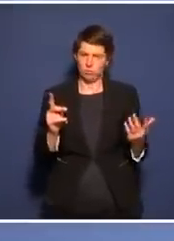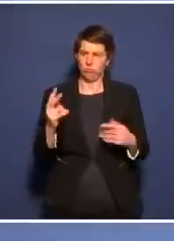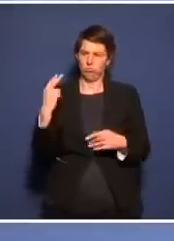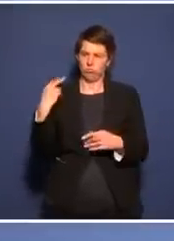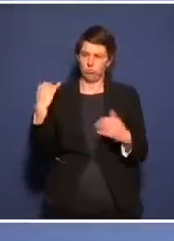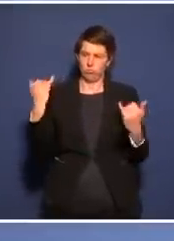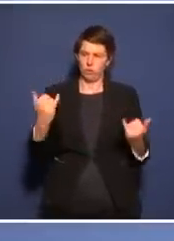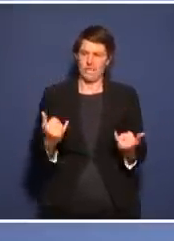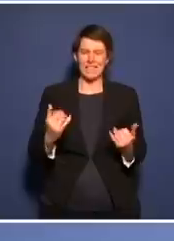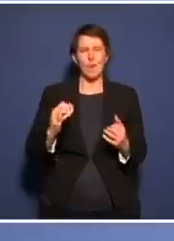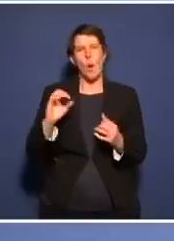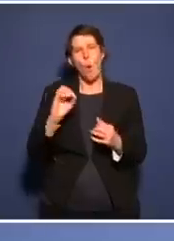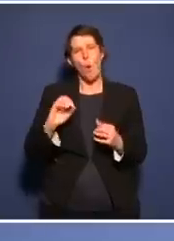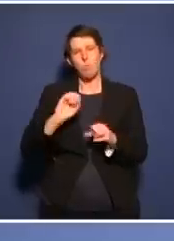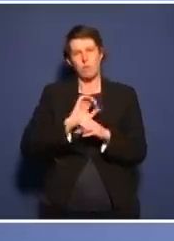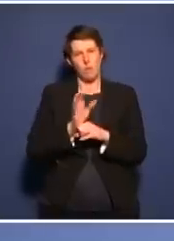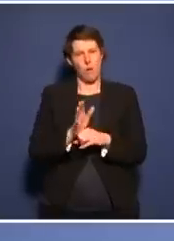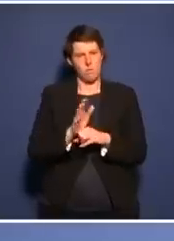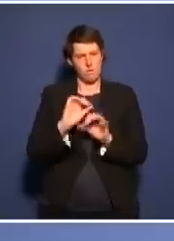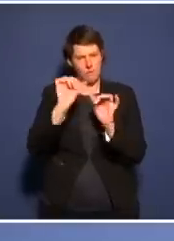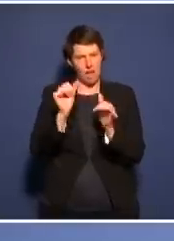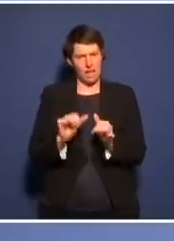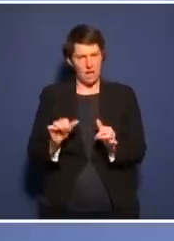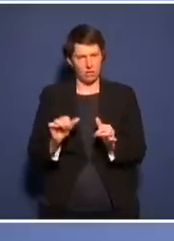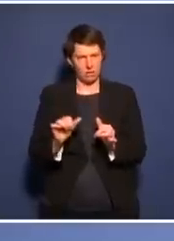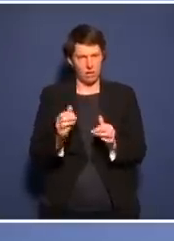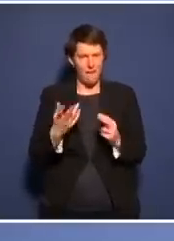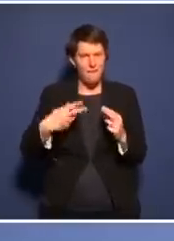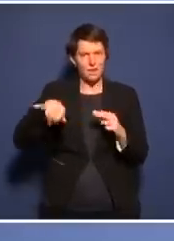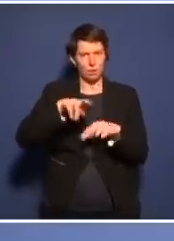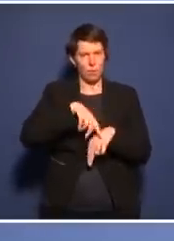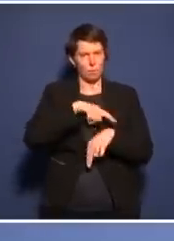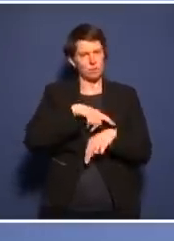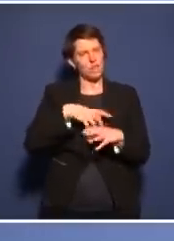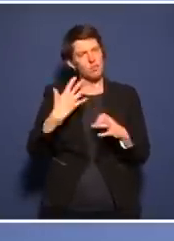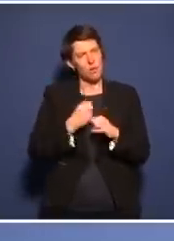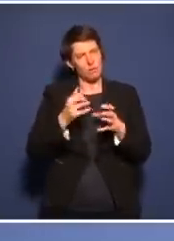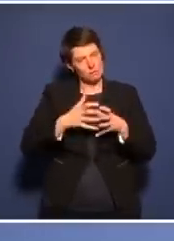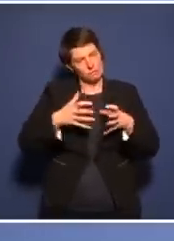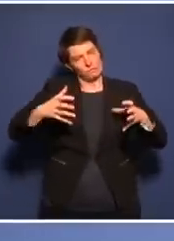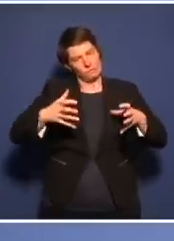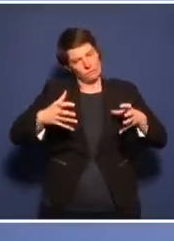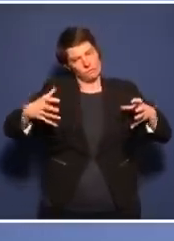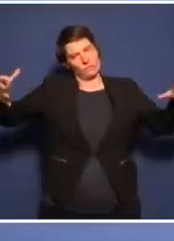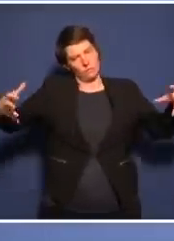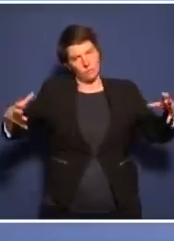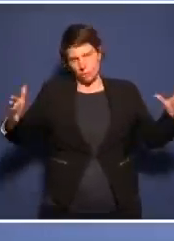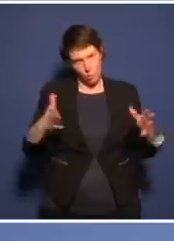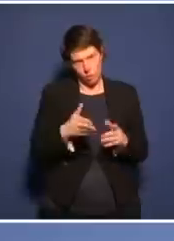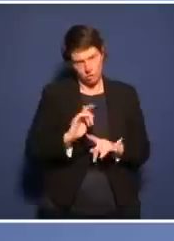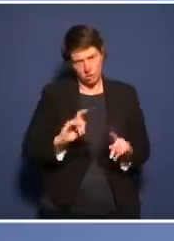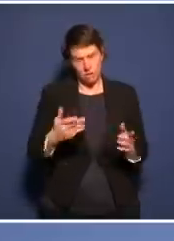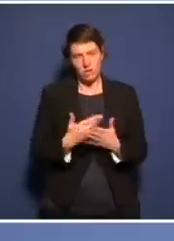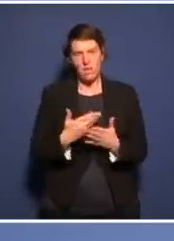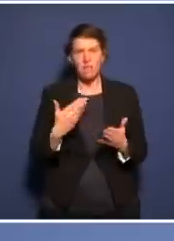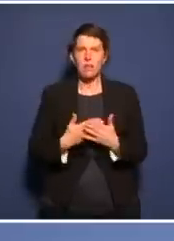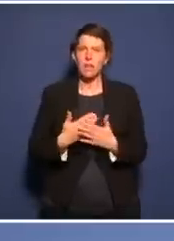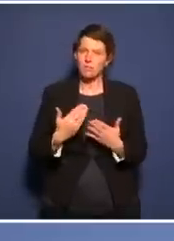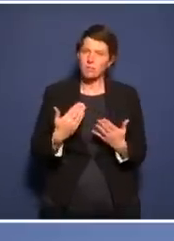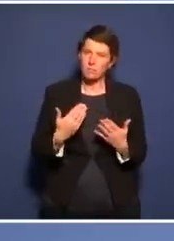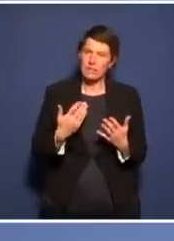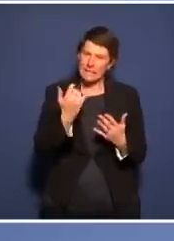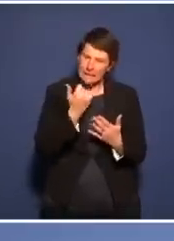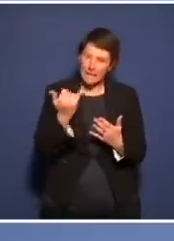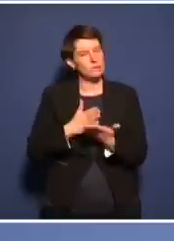müsste man nicht noch schwerer die Daumenschrauben anziehen? Und fast nie jemand da, der das gegenteilige